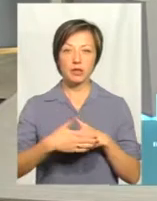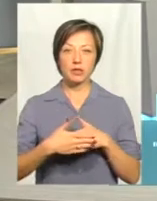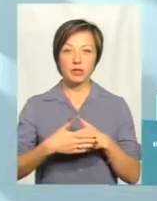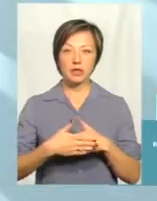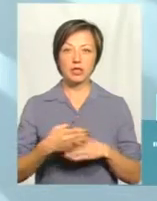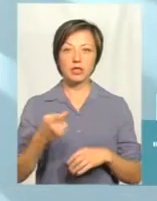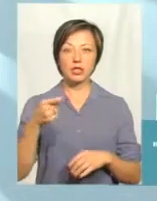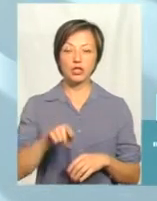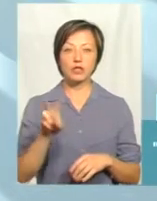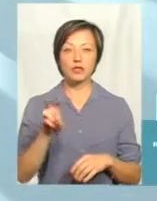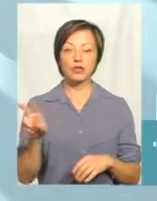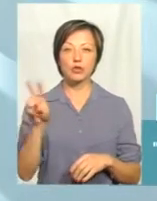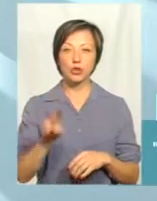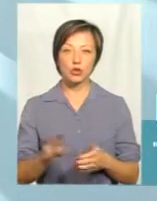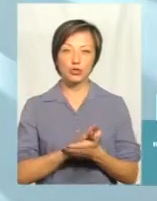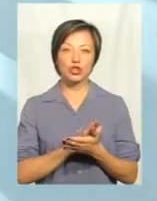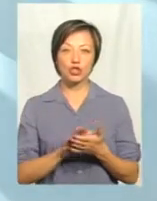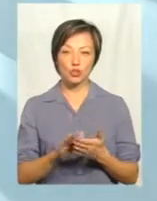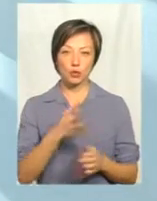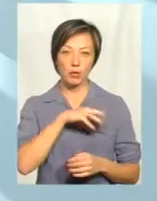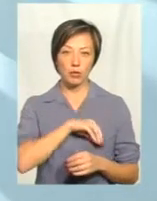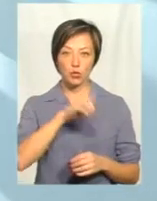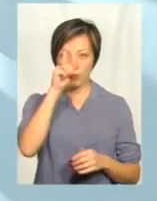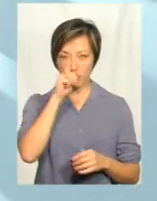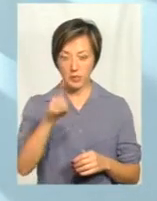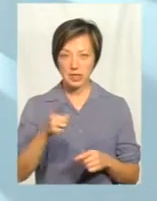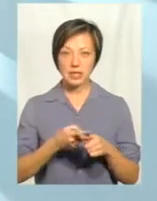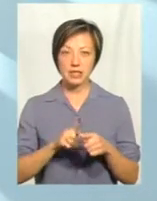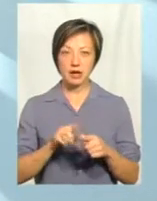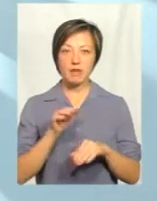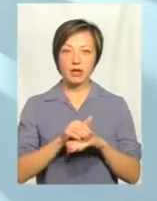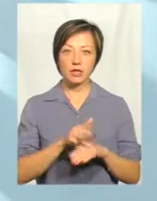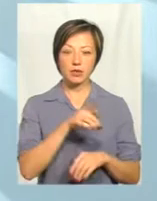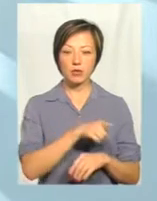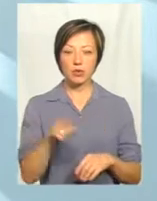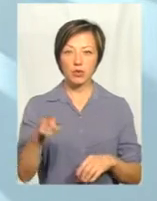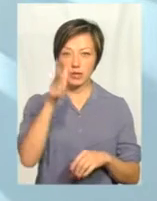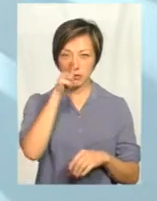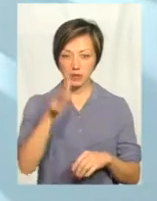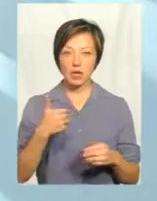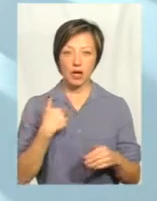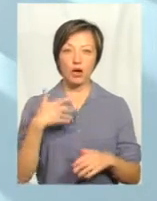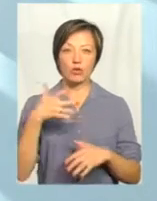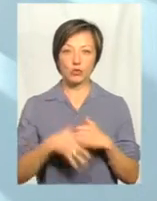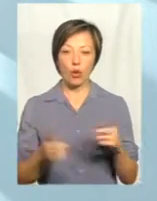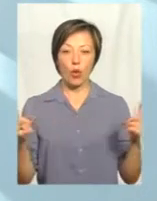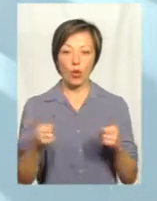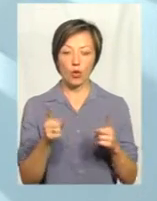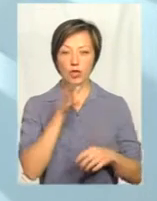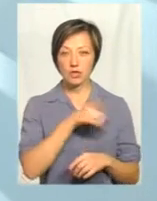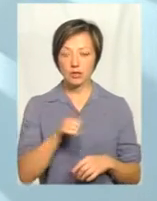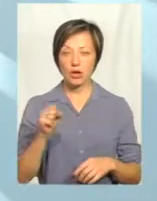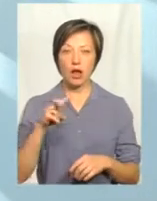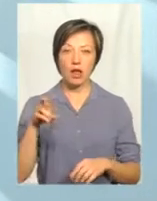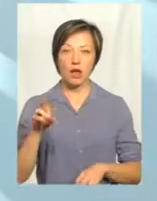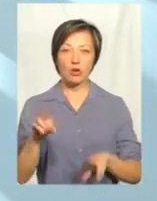приблизно 1200 доларів чистого прибутку в місяць. Тобто це фактично протягом трьох місяців, я розумію, це досить короткий сезон, але